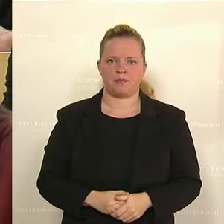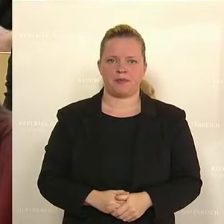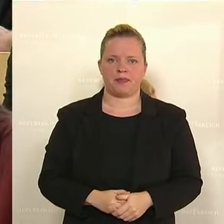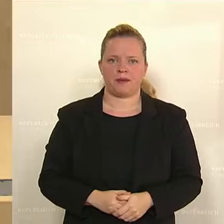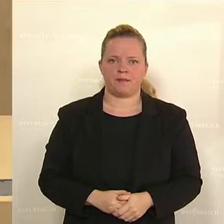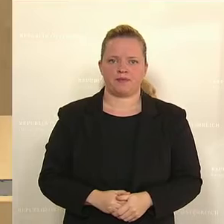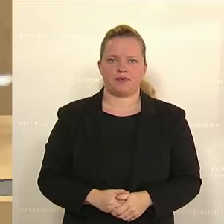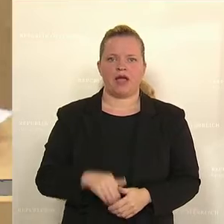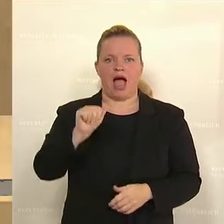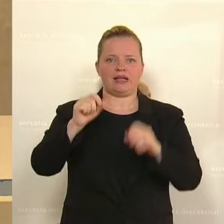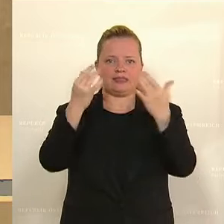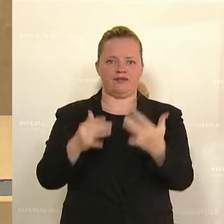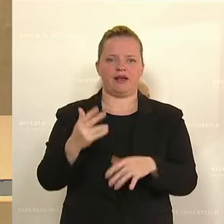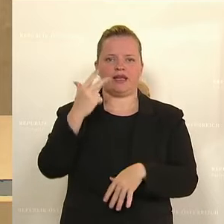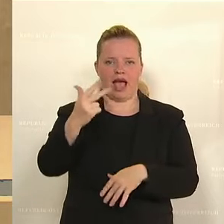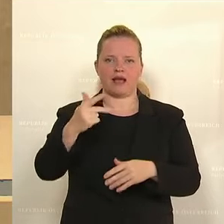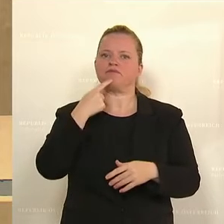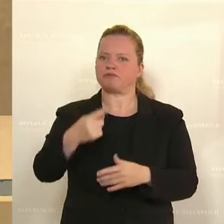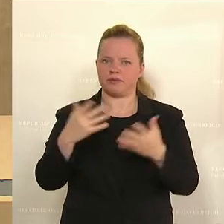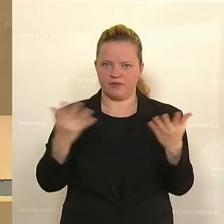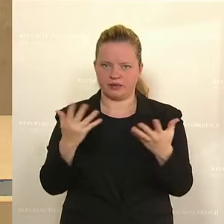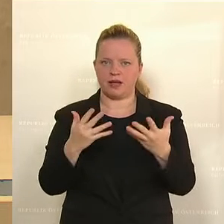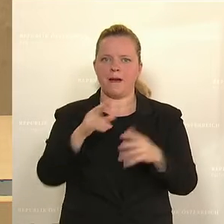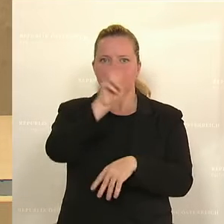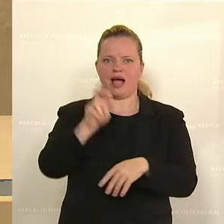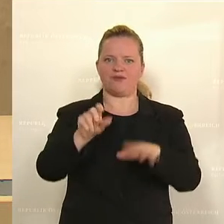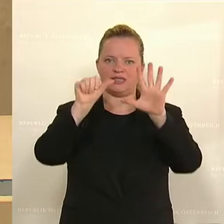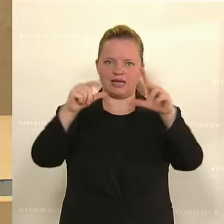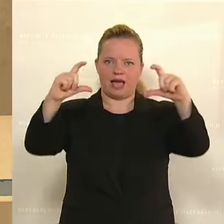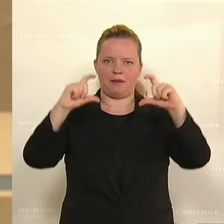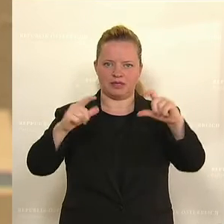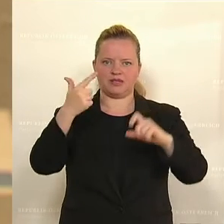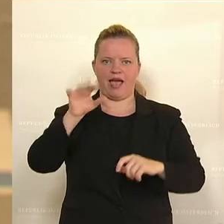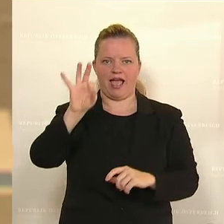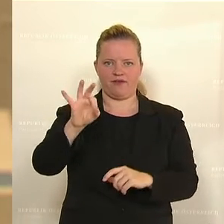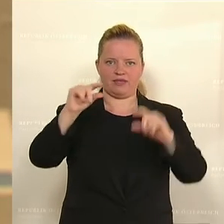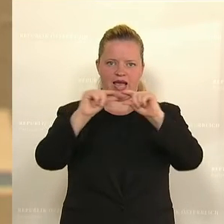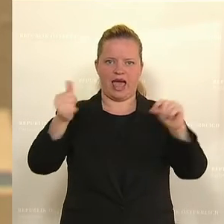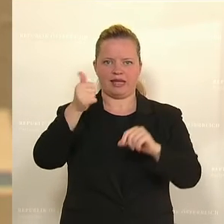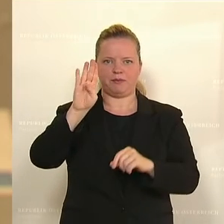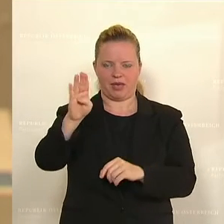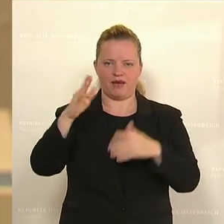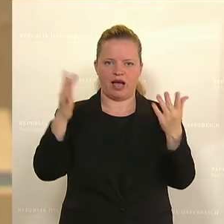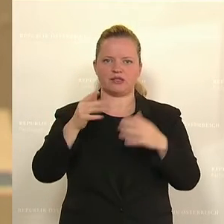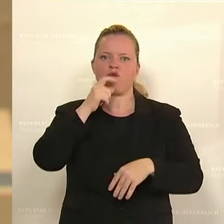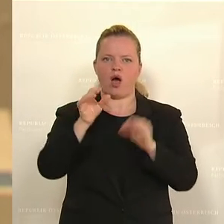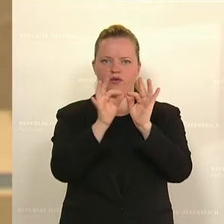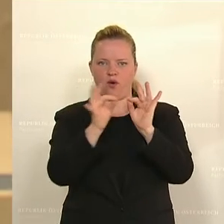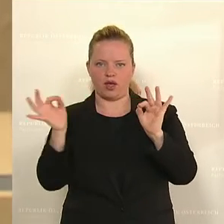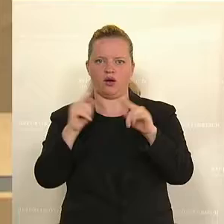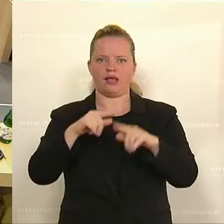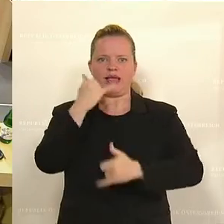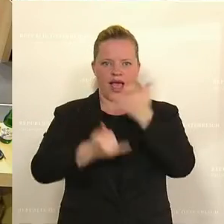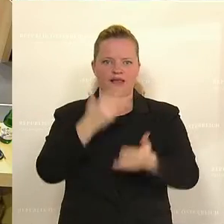A, Ziffer 3 lautet, in § 6 Absatz 2f, Zeile 1b, wird die Wortfolge sowie in den Jahren